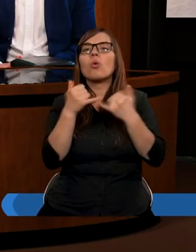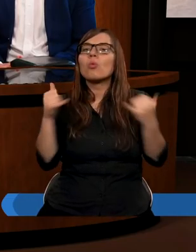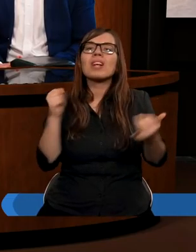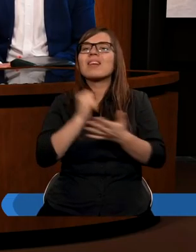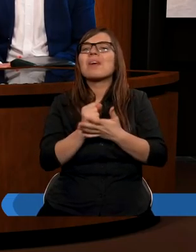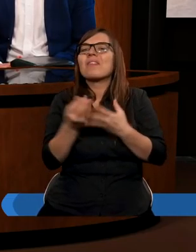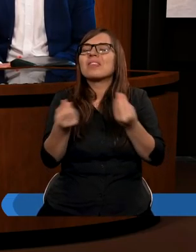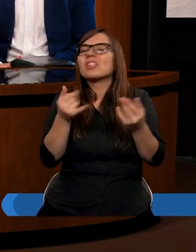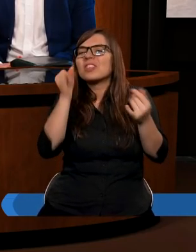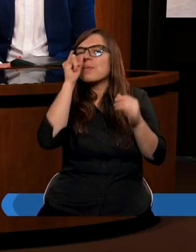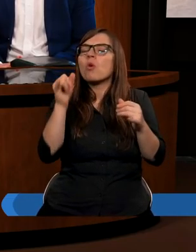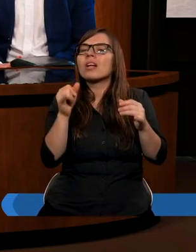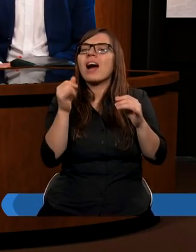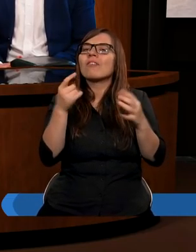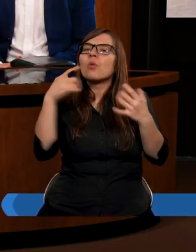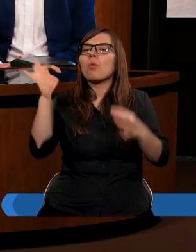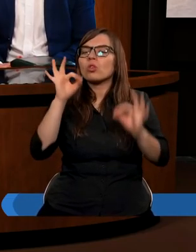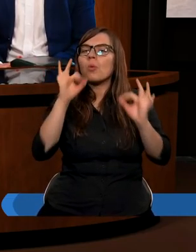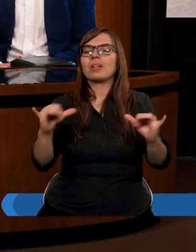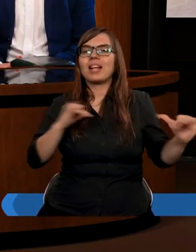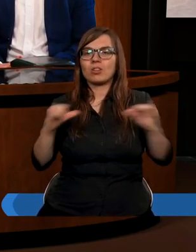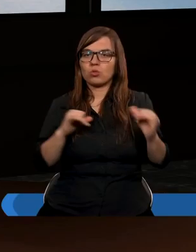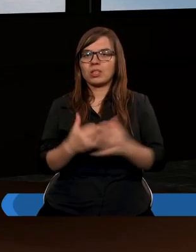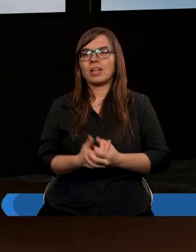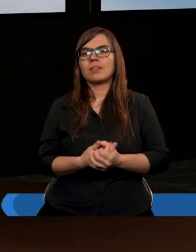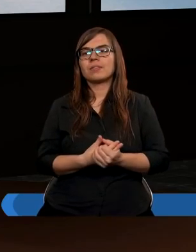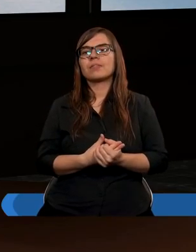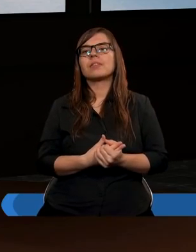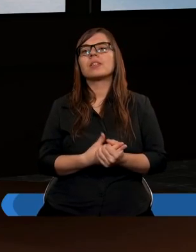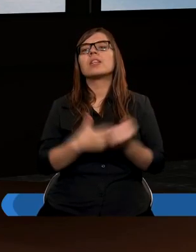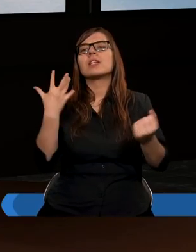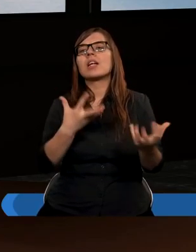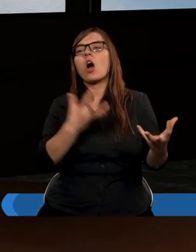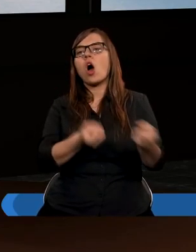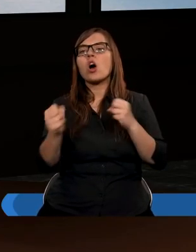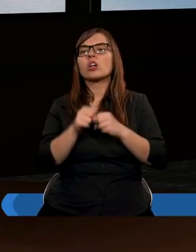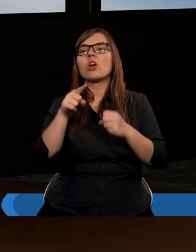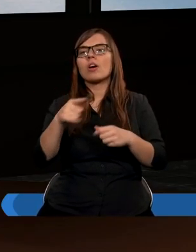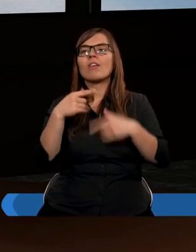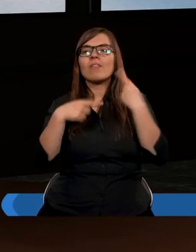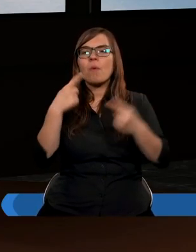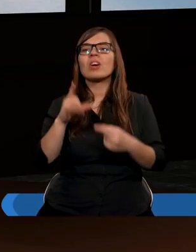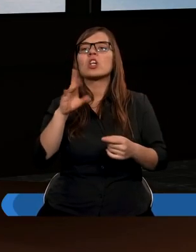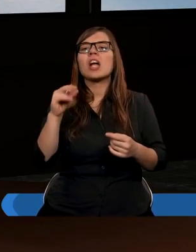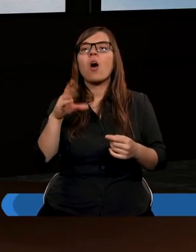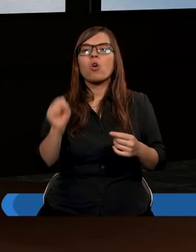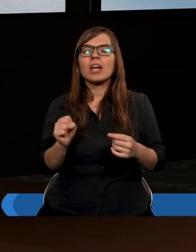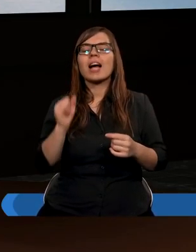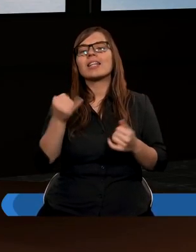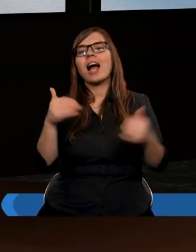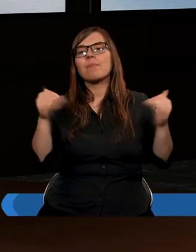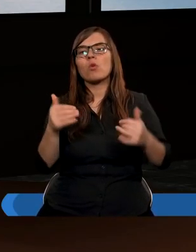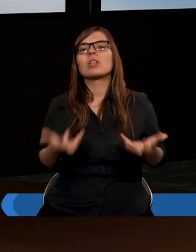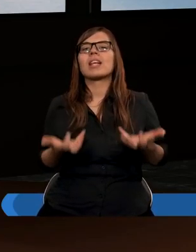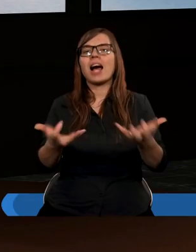decyzje. Trudno teraz jest w szczegółach je omawiać. Chciałbym się jeszcze odnieść do tej wypowiedzi Grzegorza. Jak